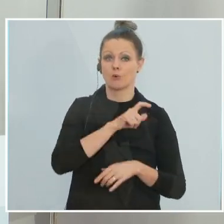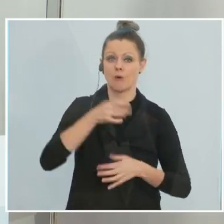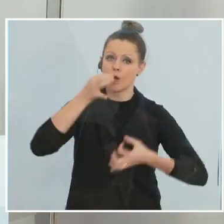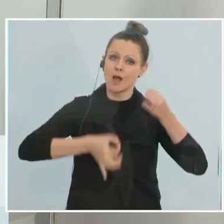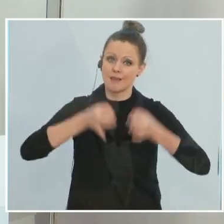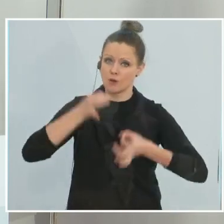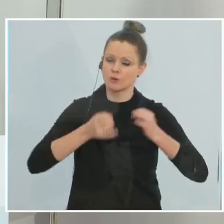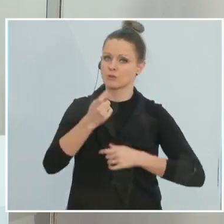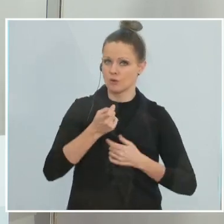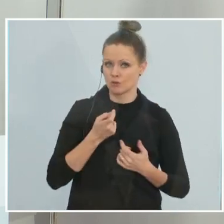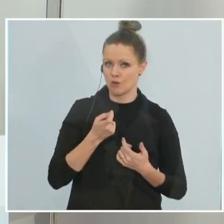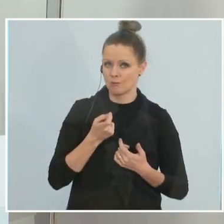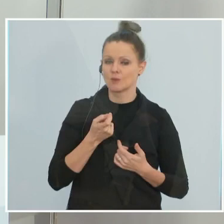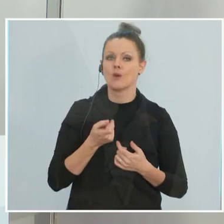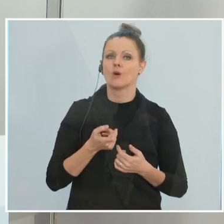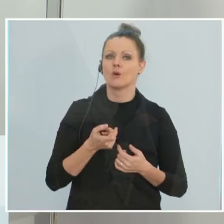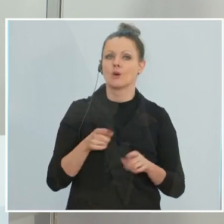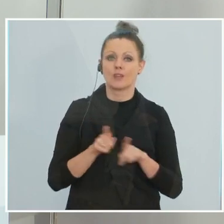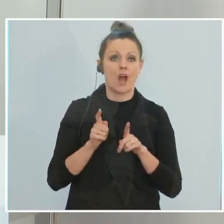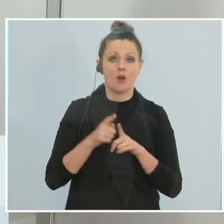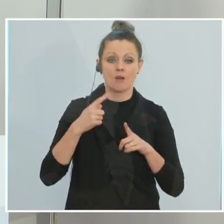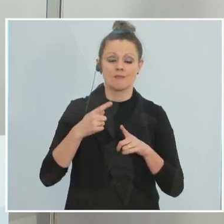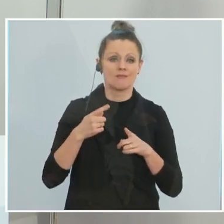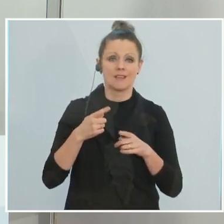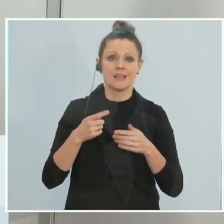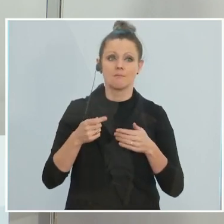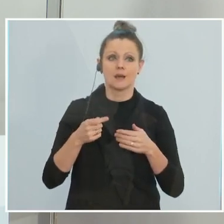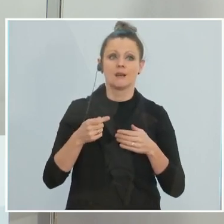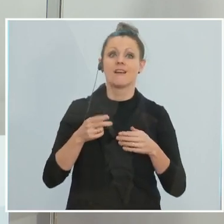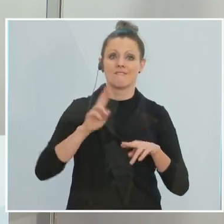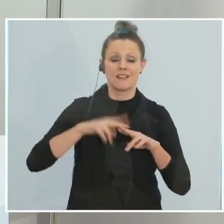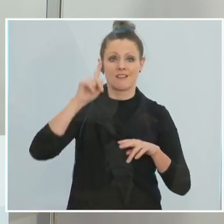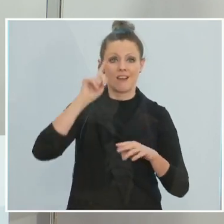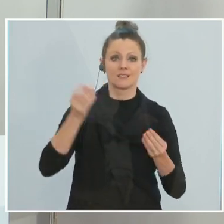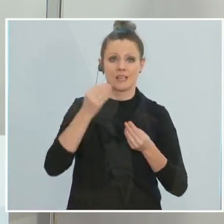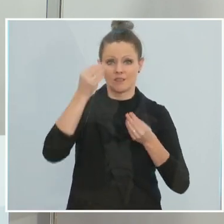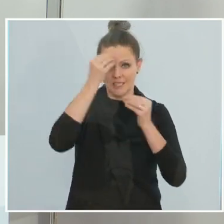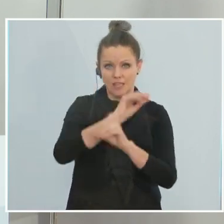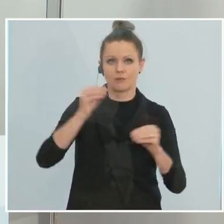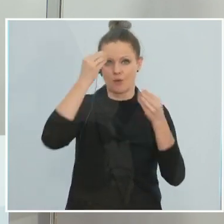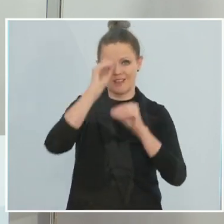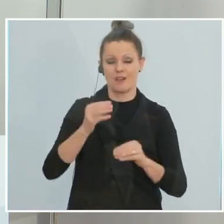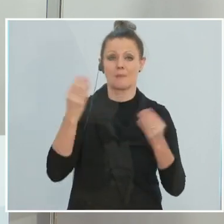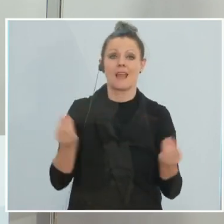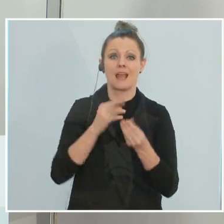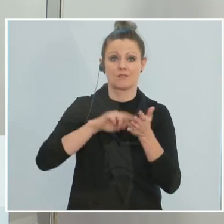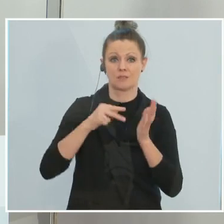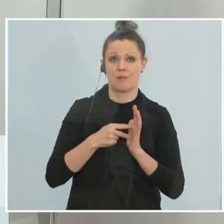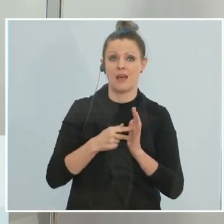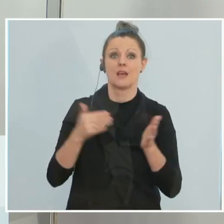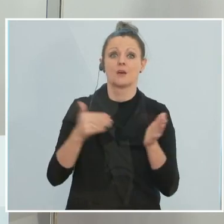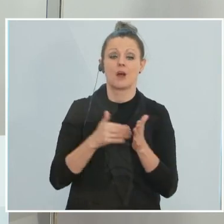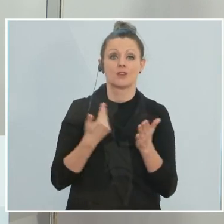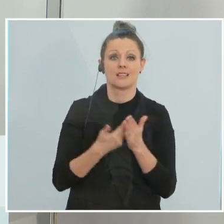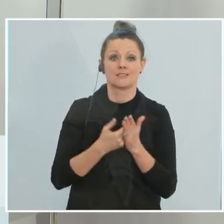Evaluierung und die rechtzeitige Information, wie es weitergeht. Aber einen Funken Planbarkeit braucht es und daher auch die zwei